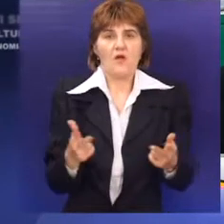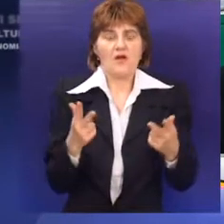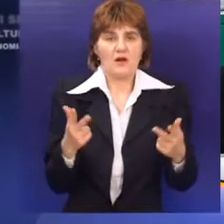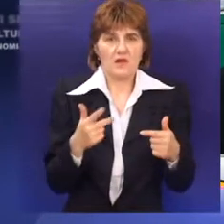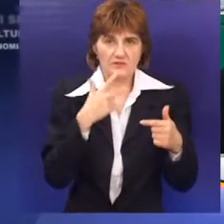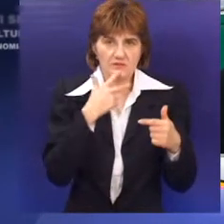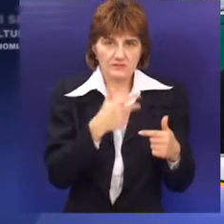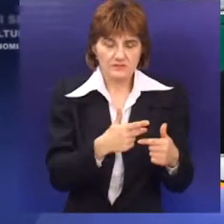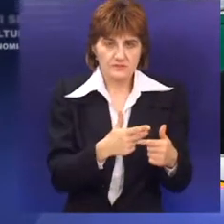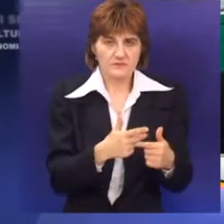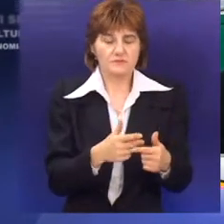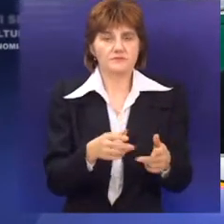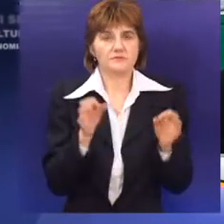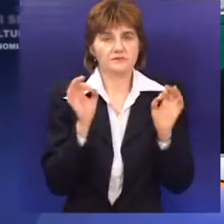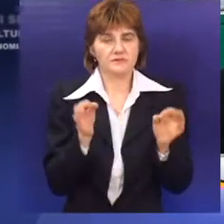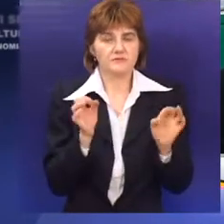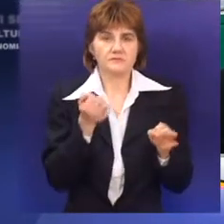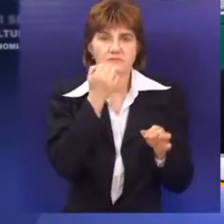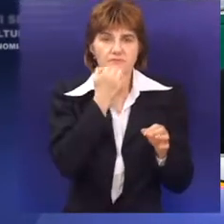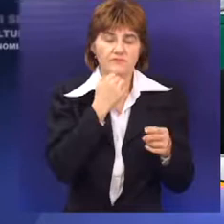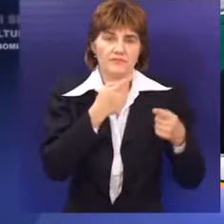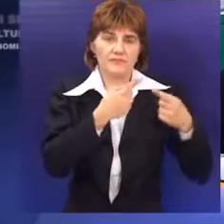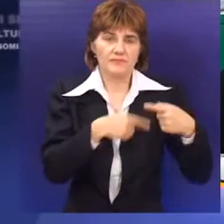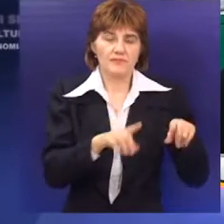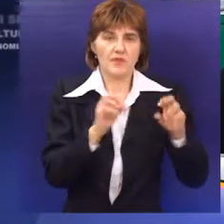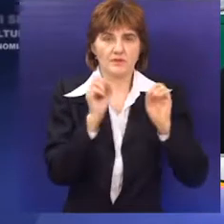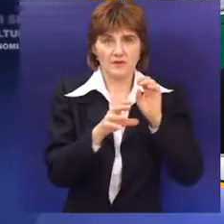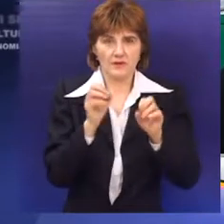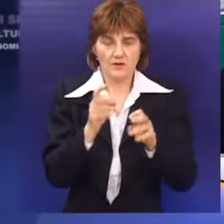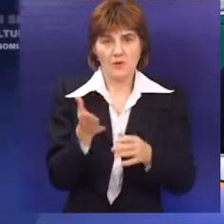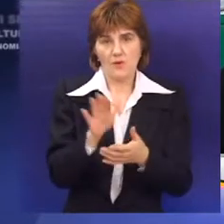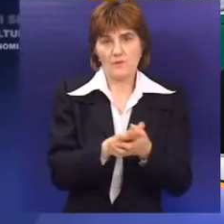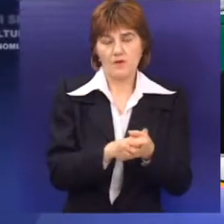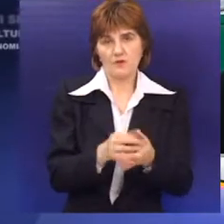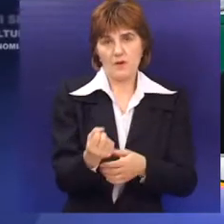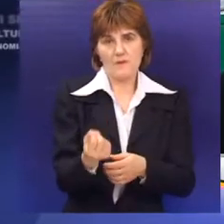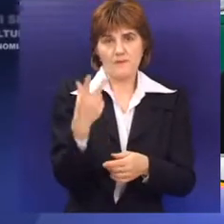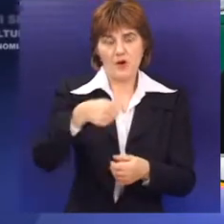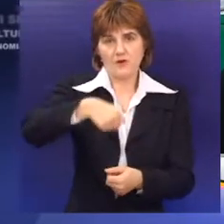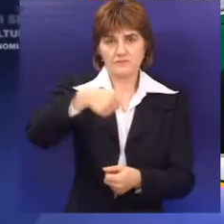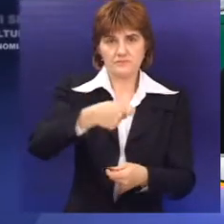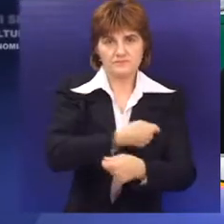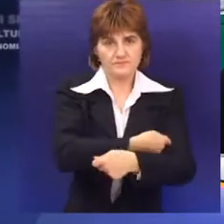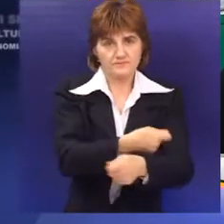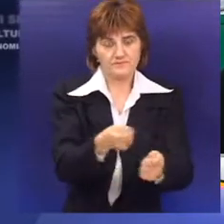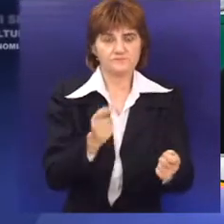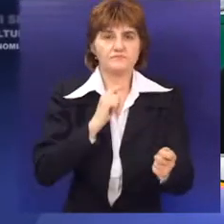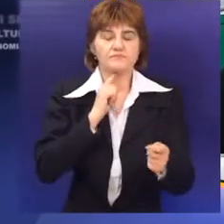stanovanju je ovo, a u privatnom ili individualnom ćemo započeti od proleća putem na ilom vreća i